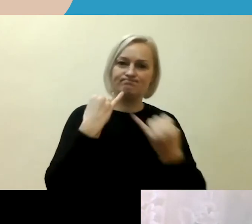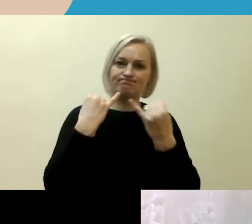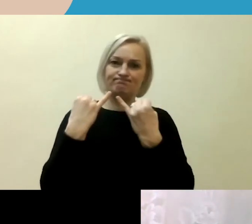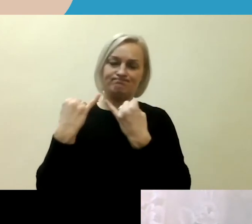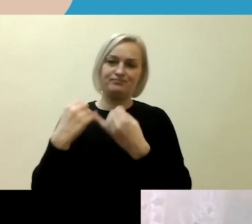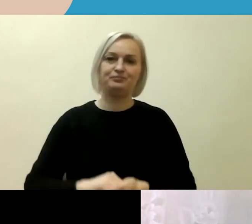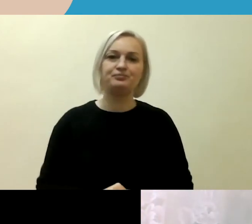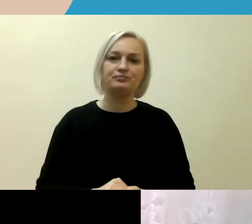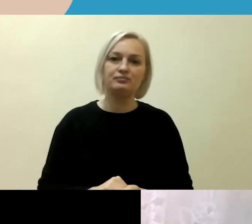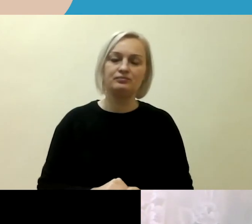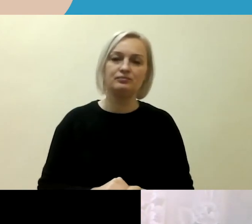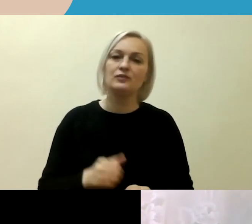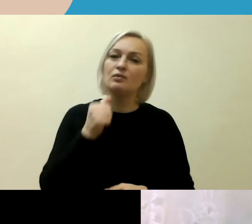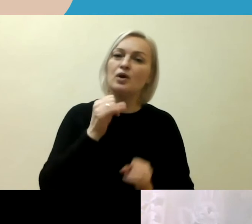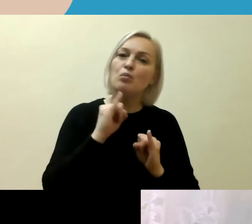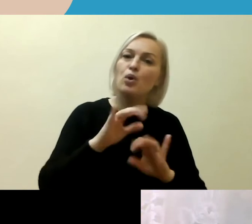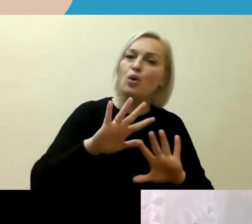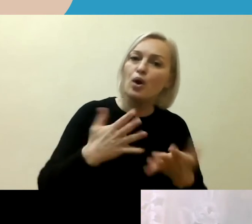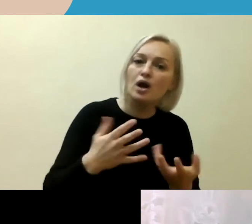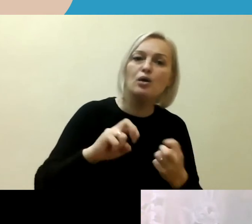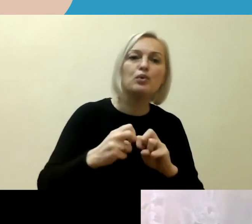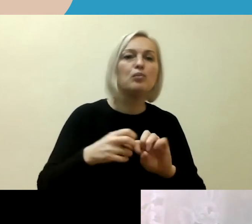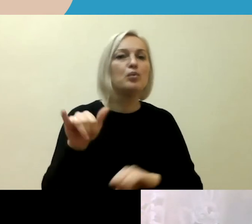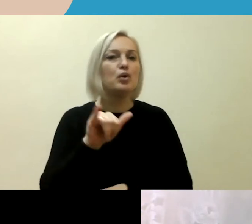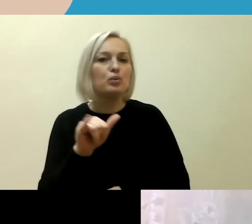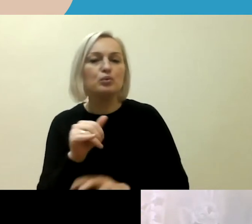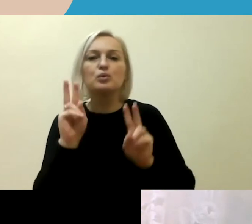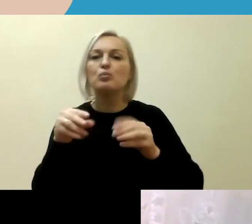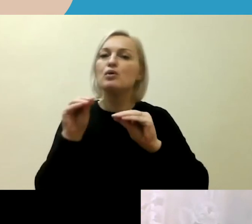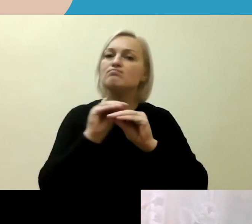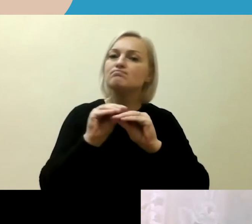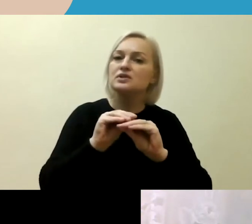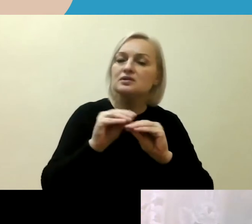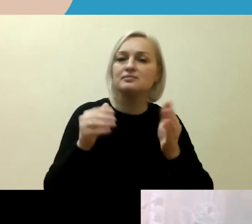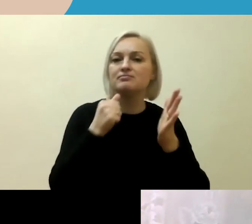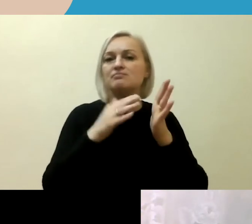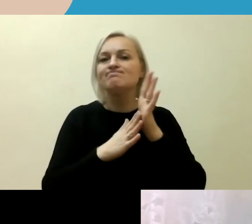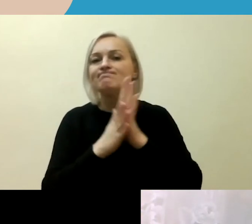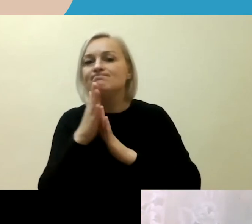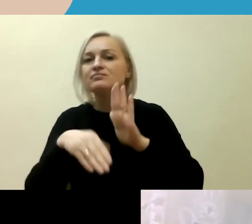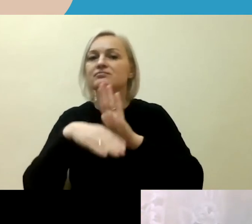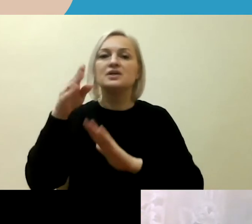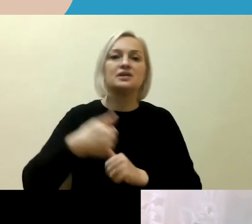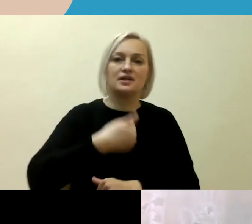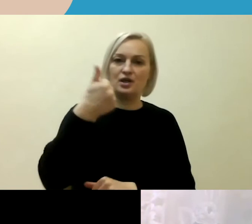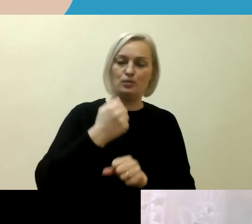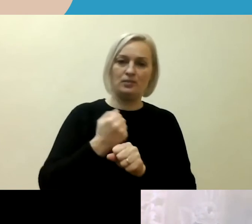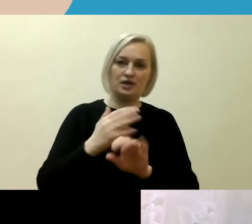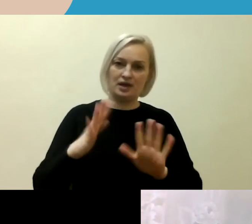Kas yra ne taip, kur kažką reikėtų pagerinti, atkreipti dėmesį, tai nuo to